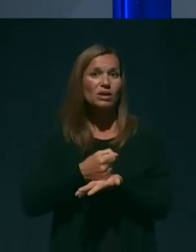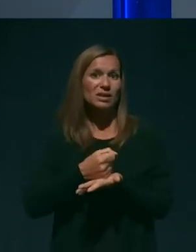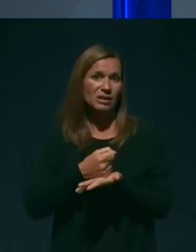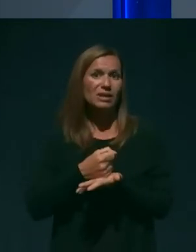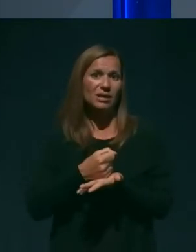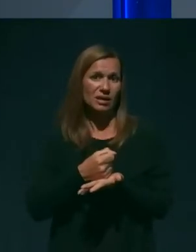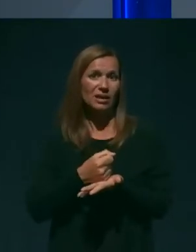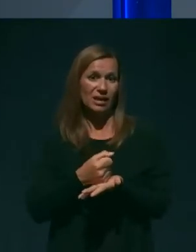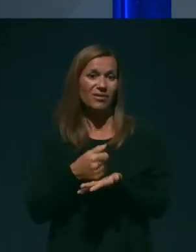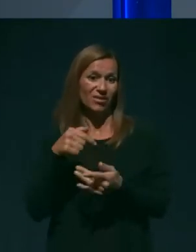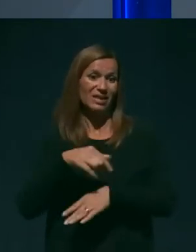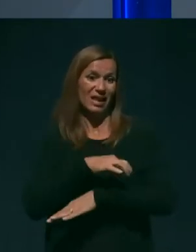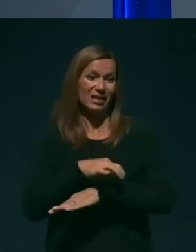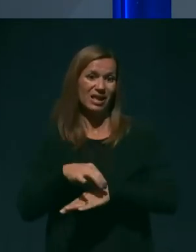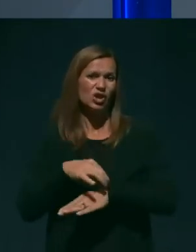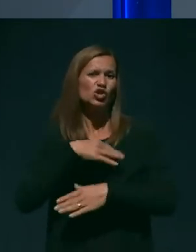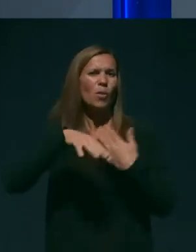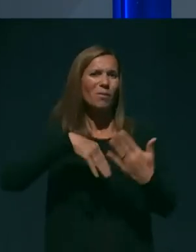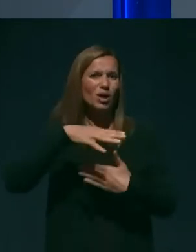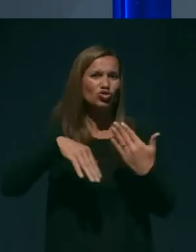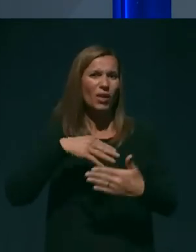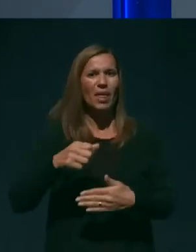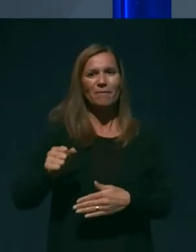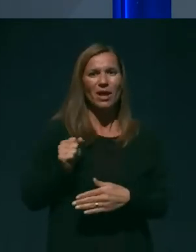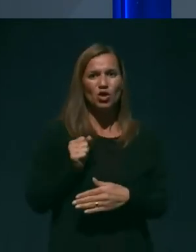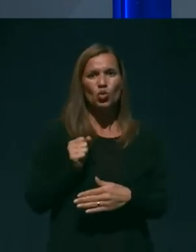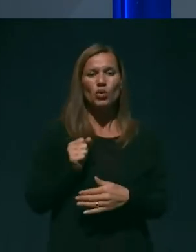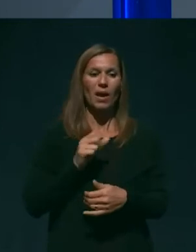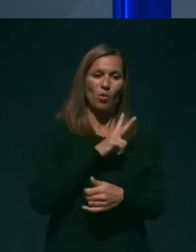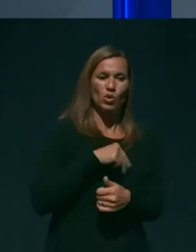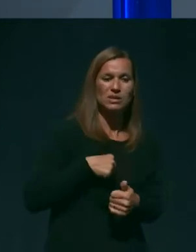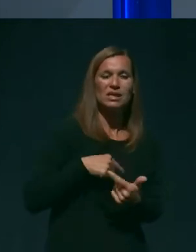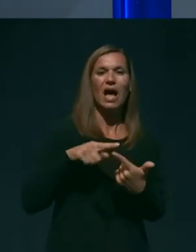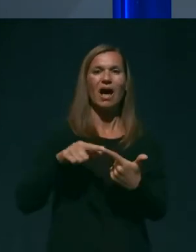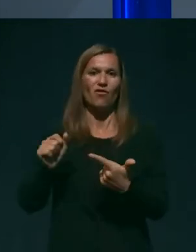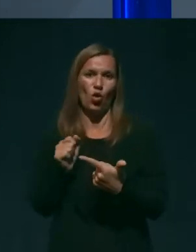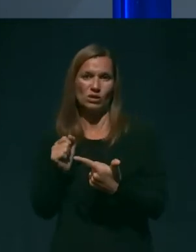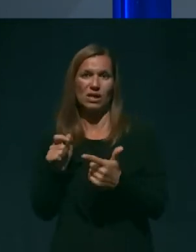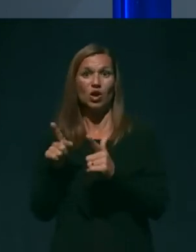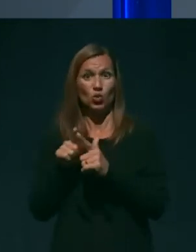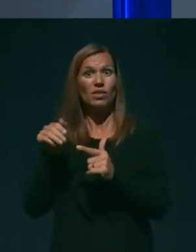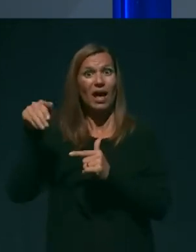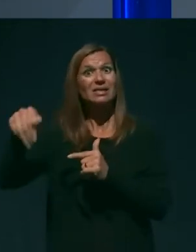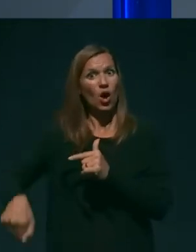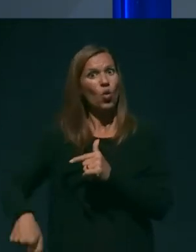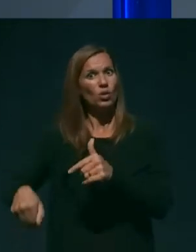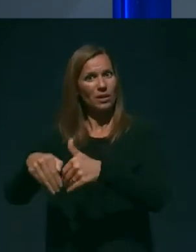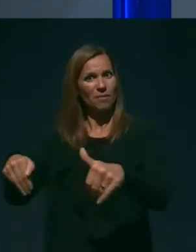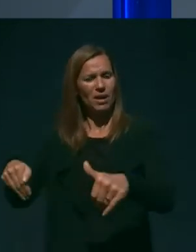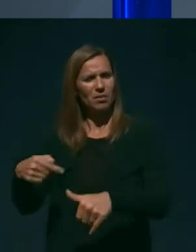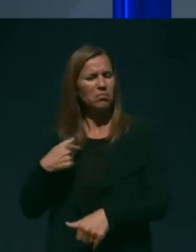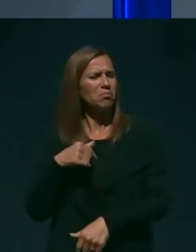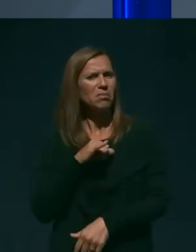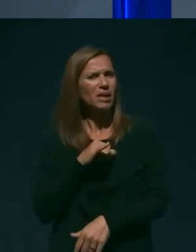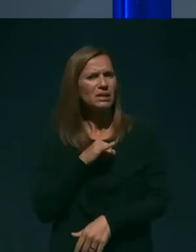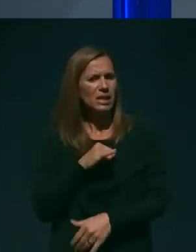tednih za mešanje patrulje z vojsko, torej tudi na zahodni meji, pa me torej zanima, glede na to, je sreda, kaj so ste dognali izploh,